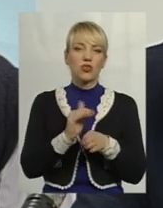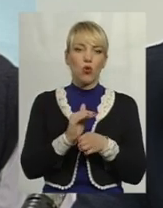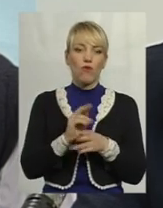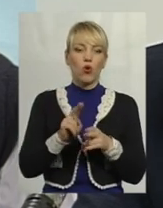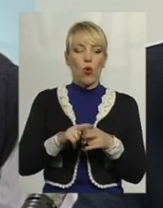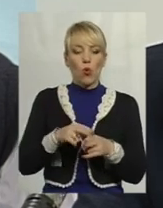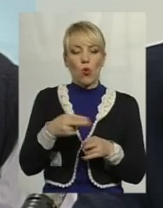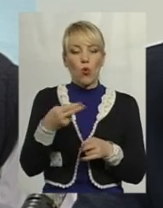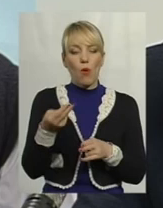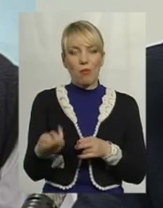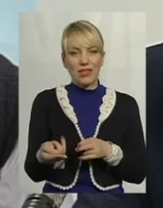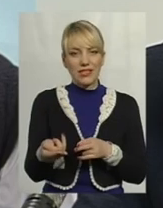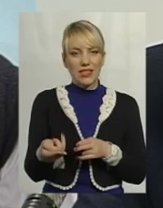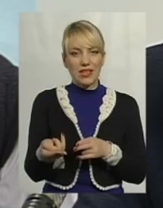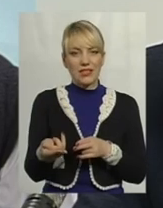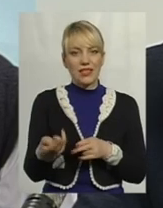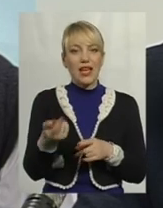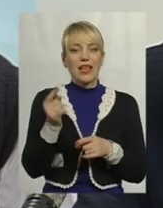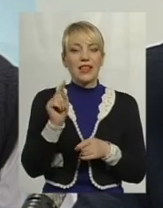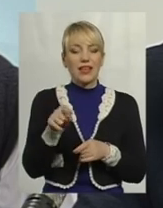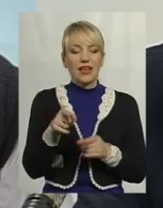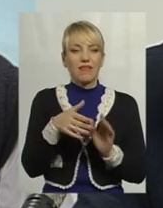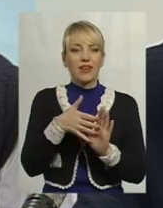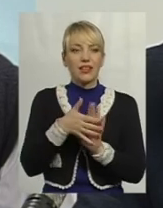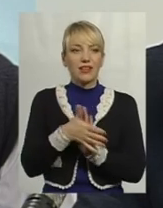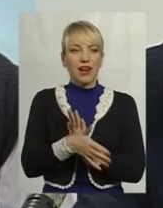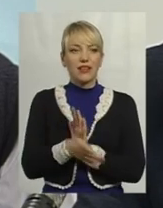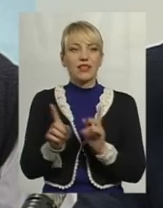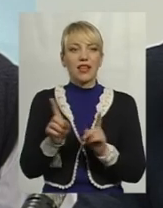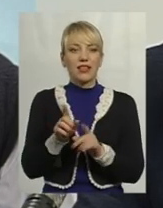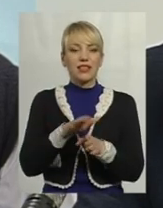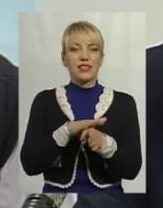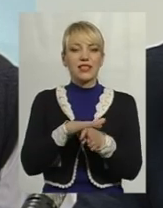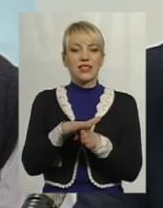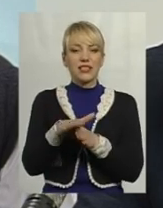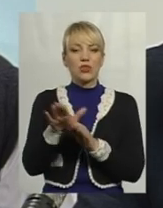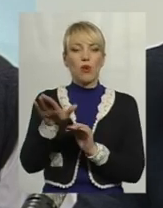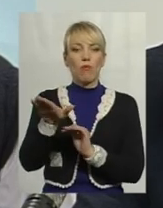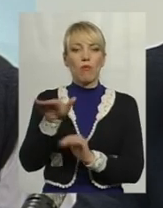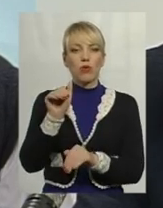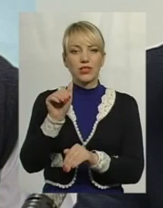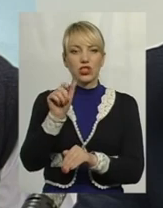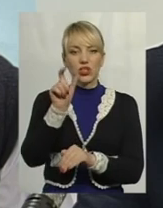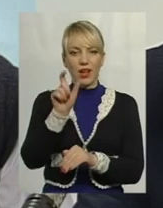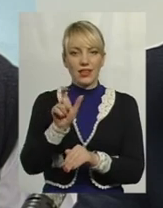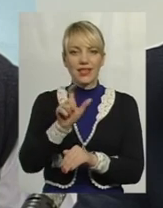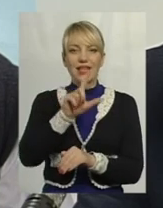тих витрат, які здійснює позичальник за фінансуванням.